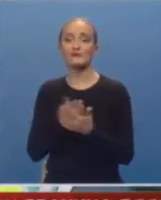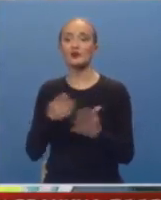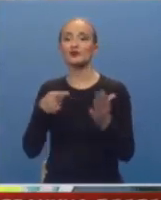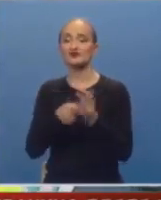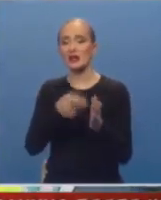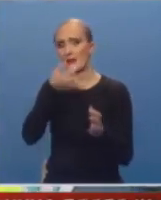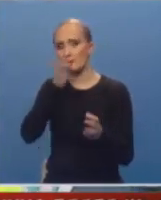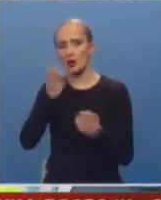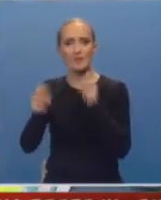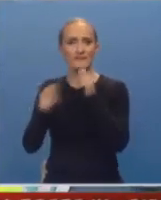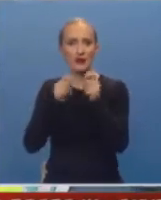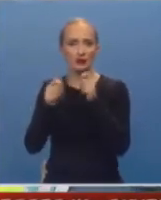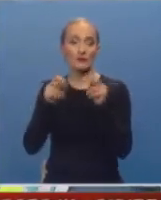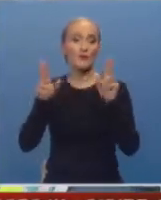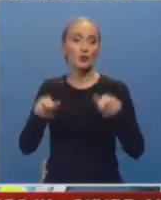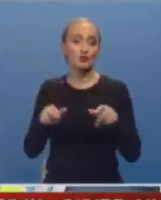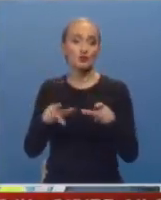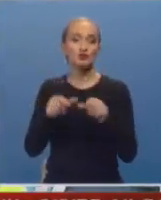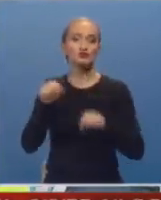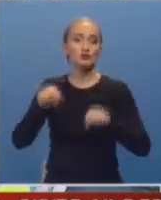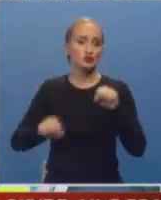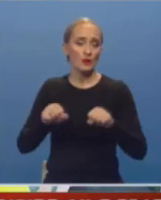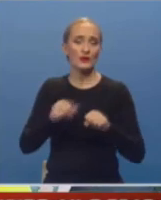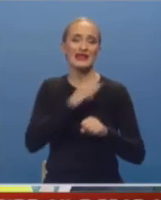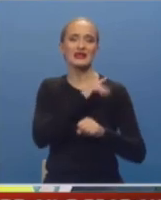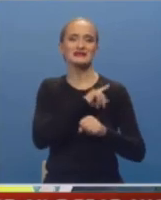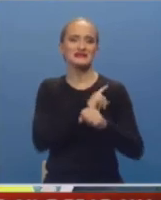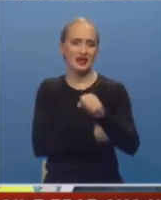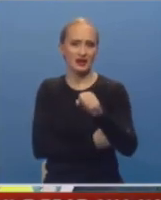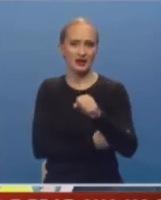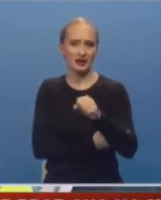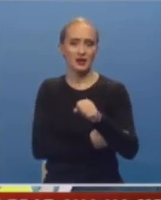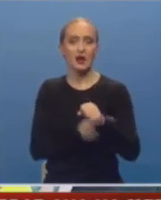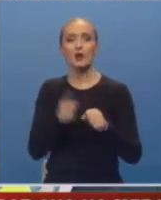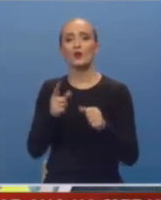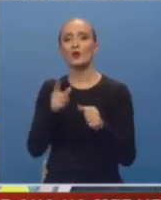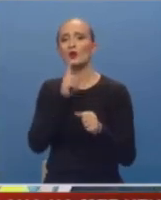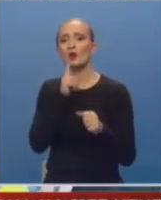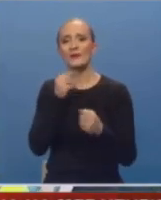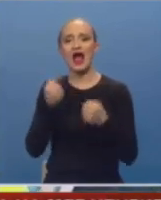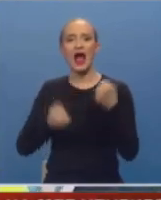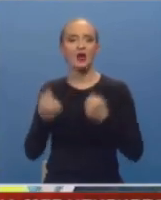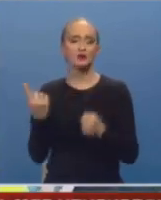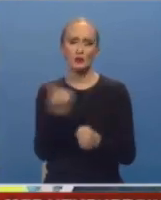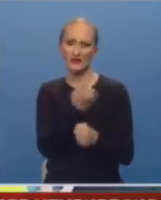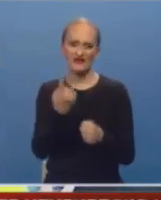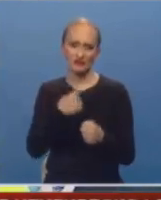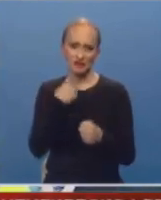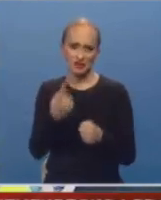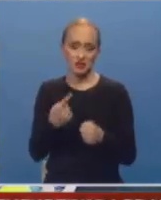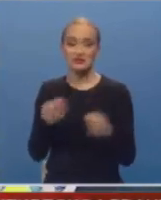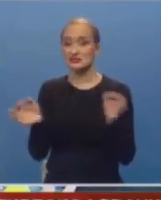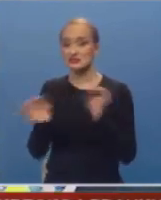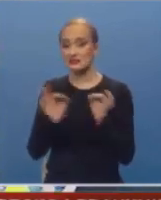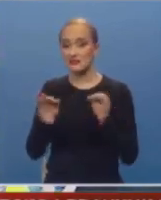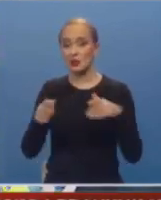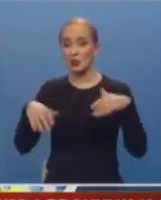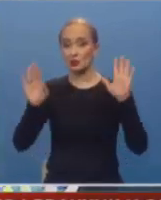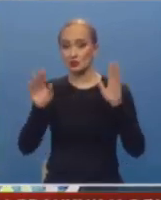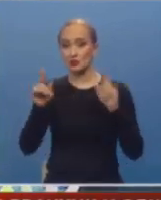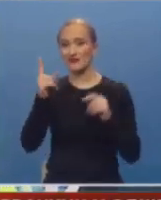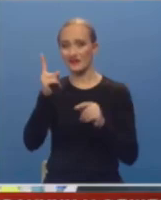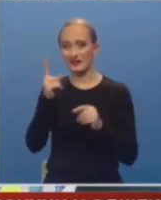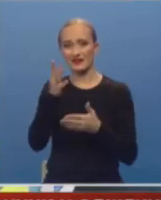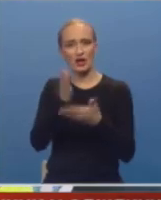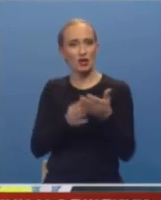bolja pregovaračka, mogućnost, sposobnost i kapacitet u kom je autoprevoz rekao spremni smo odustati od